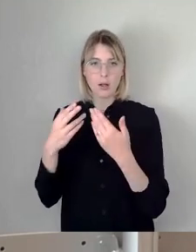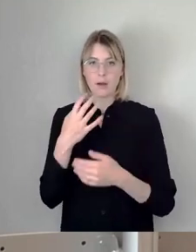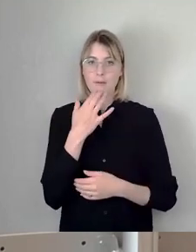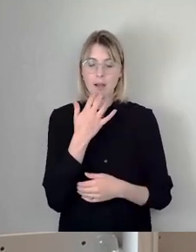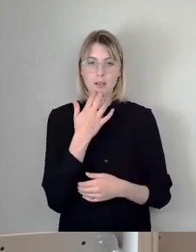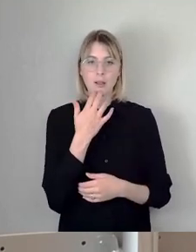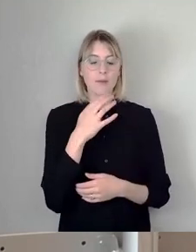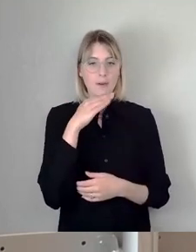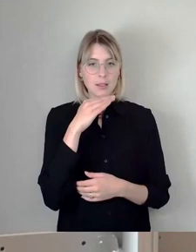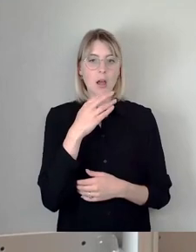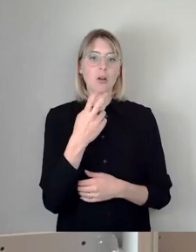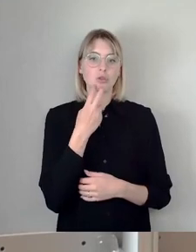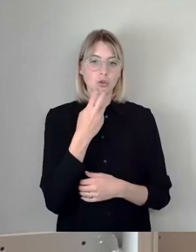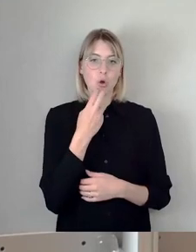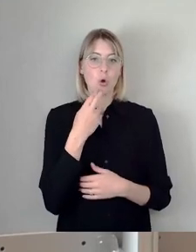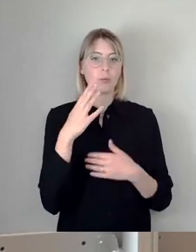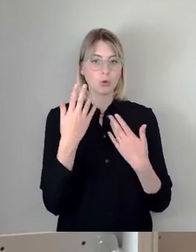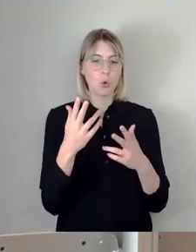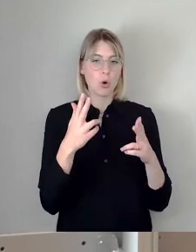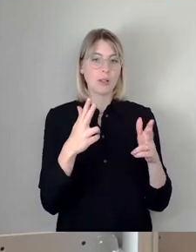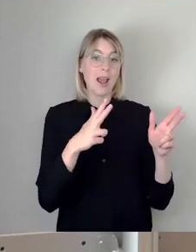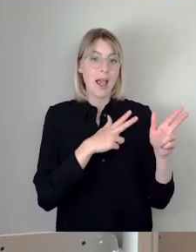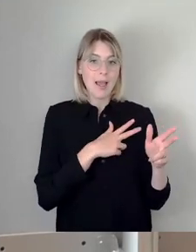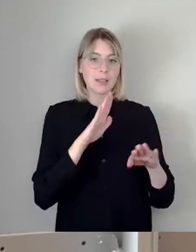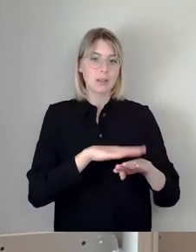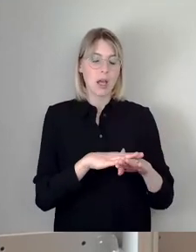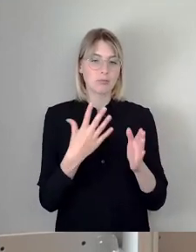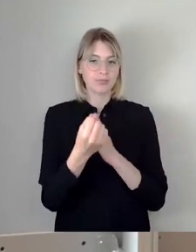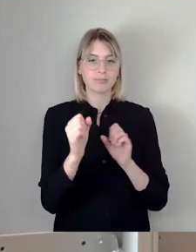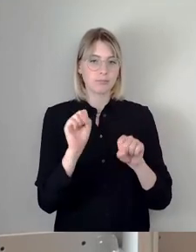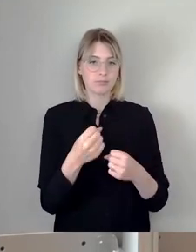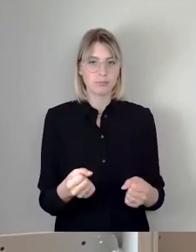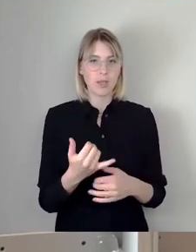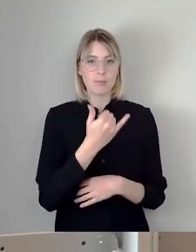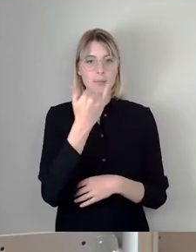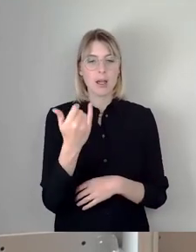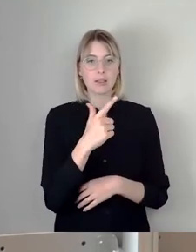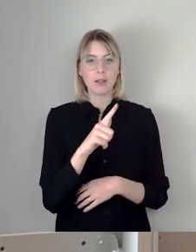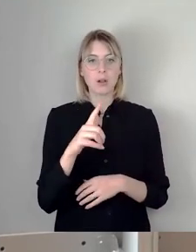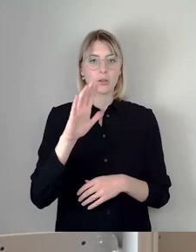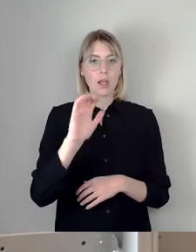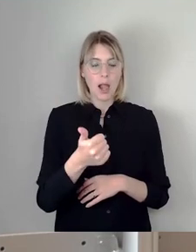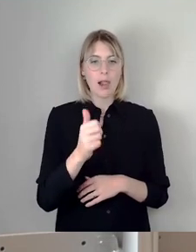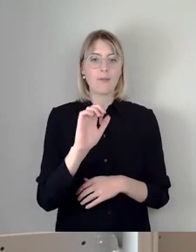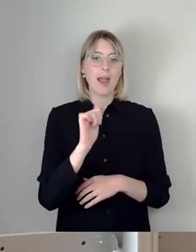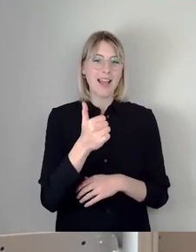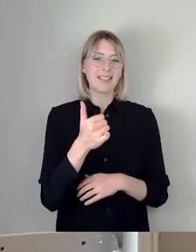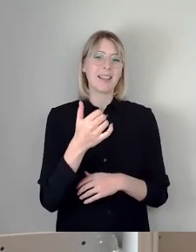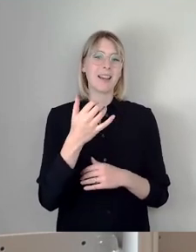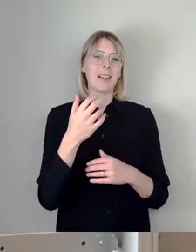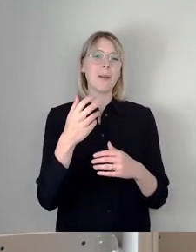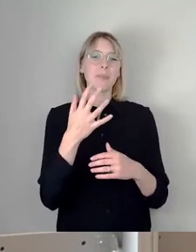in Echtzeit zu erfassen. Das im Jahr 11 nach der Einführung eines ersten Energie- und Klimaschutzkonzeptes.